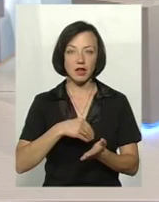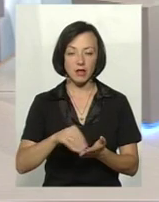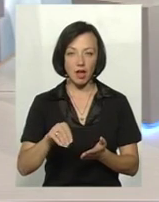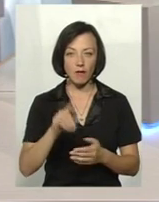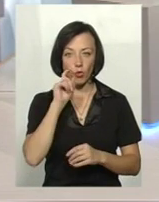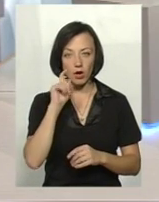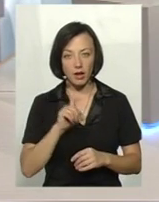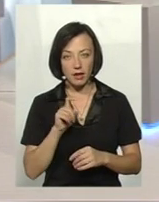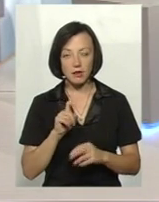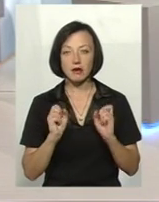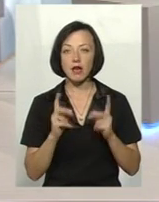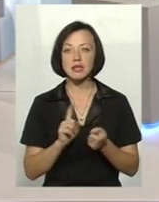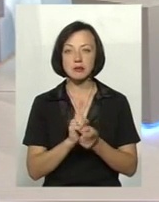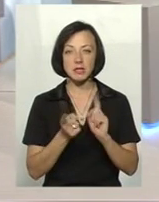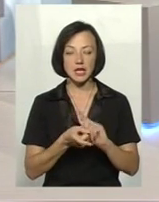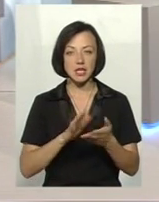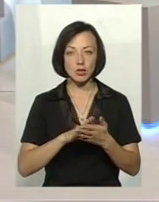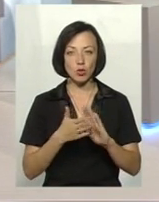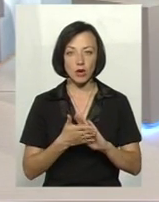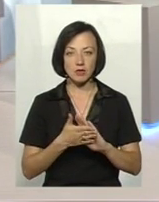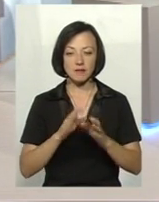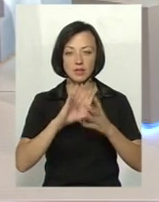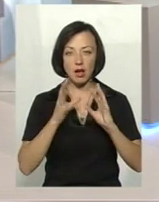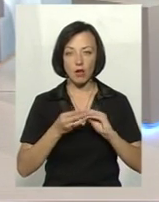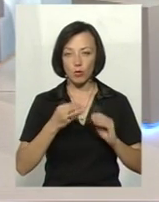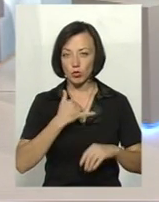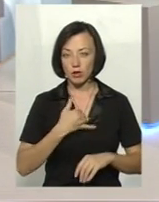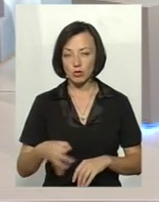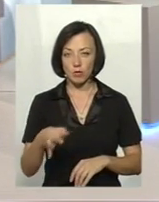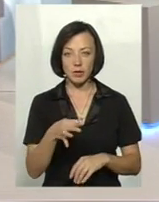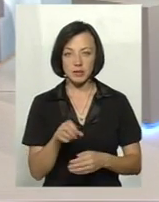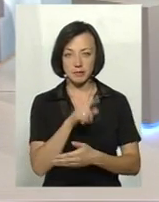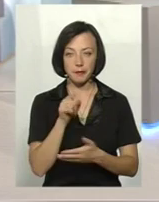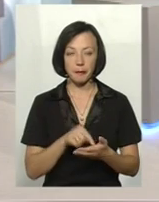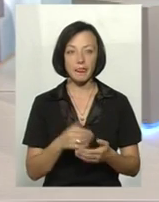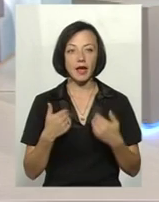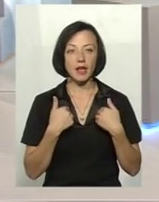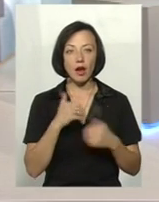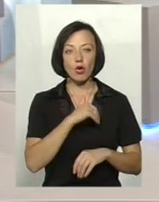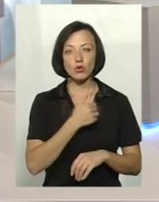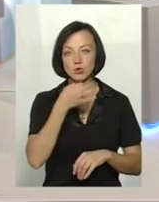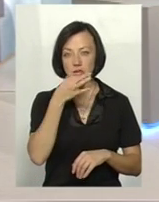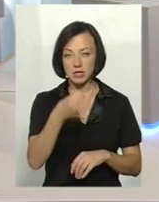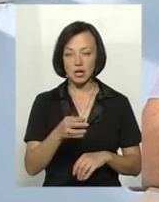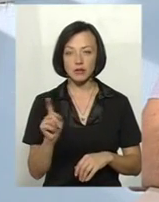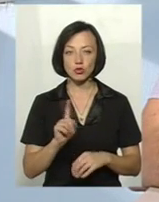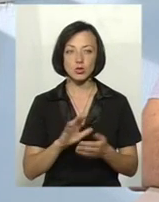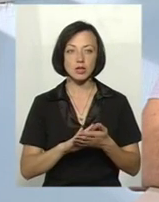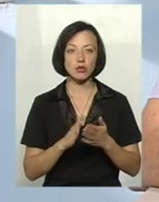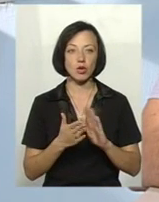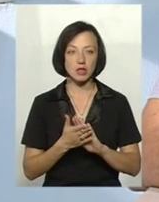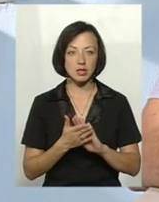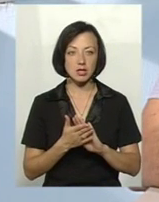І як змінилася ситуація загалом в нашій області? Я хочу сказати, що ситуація